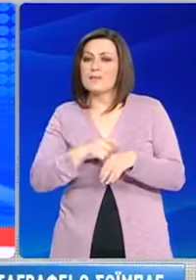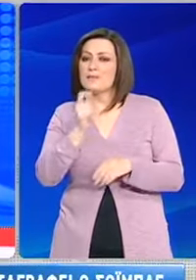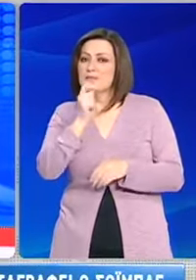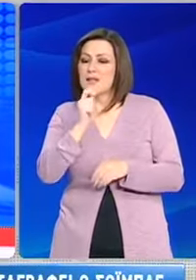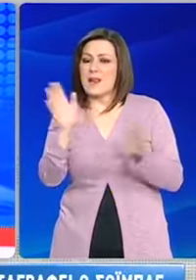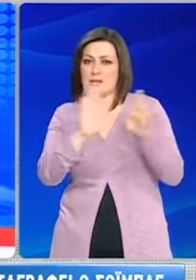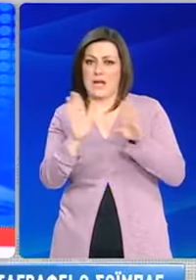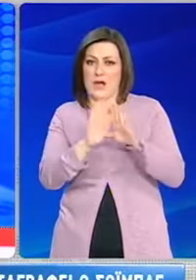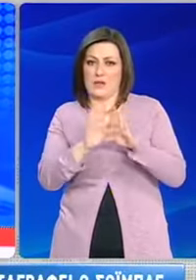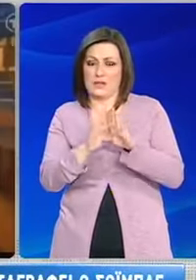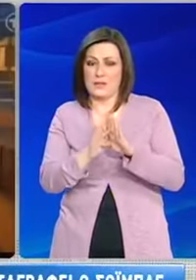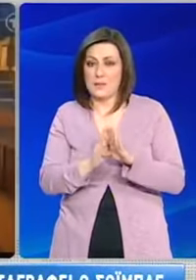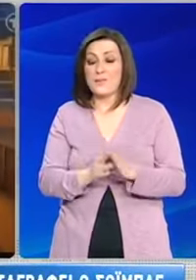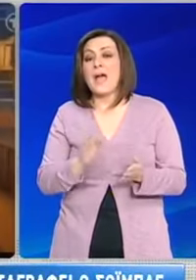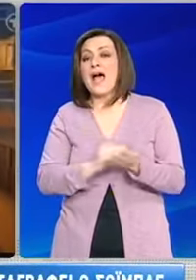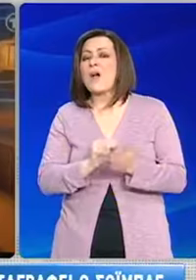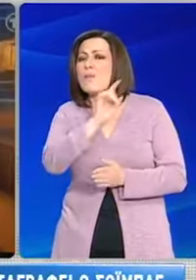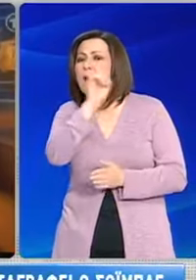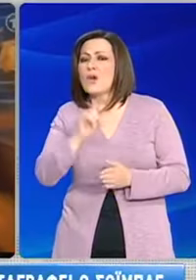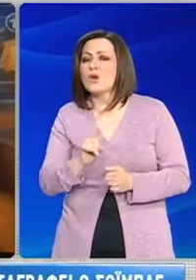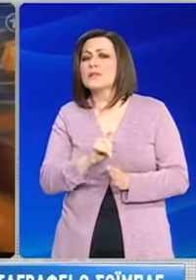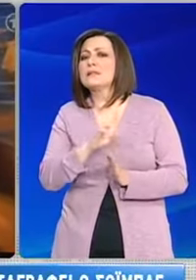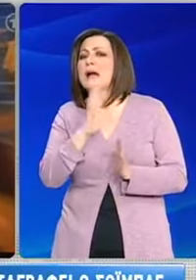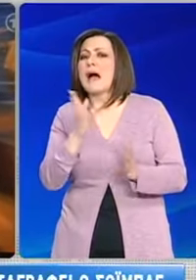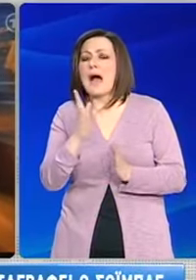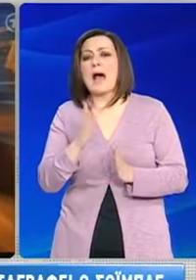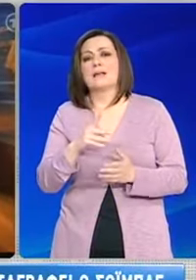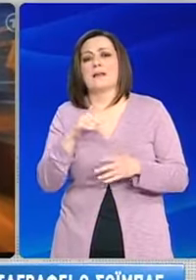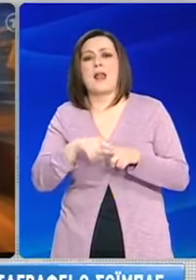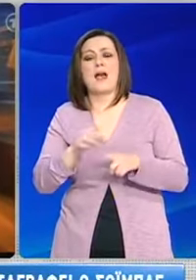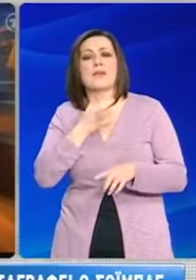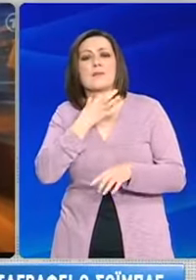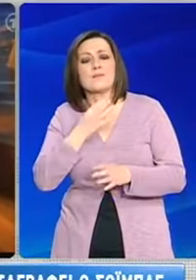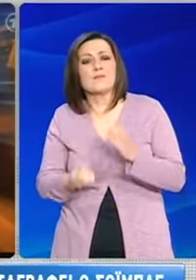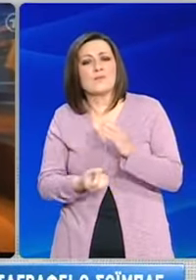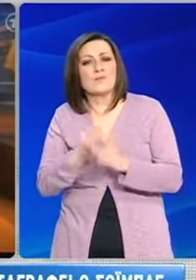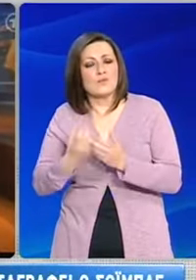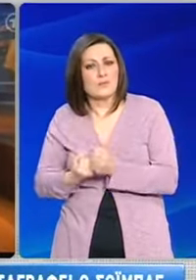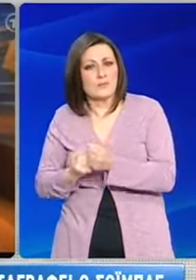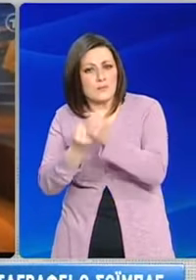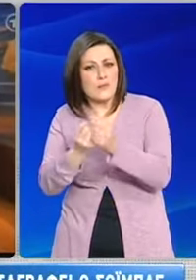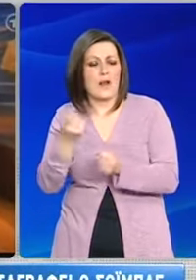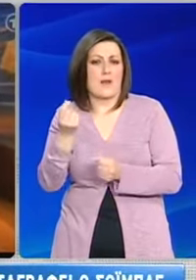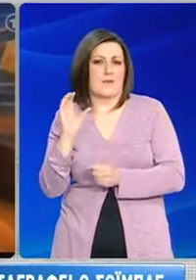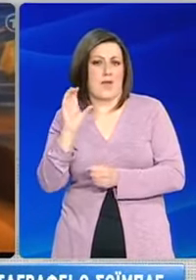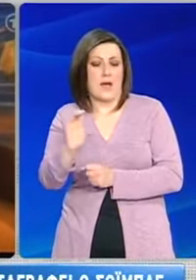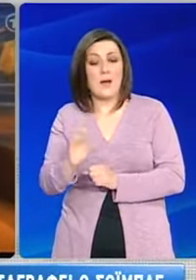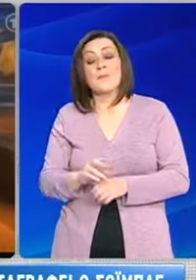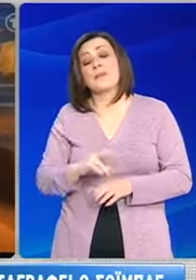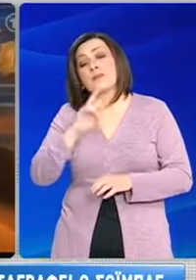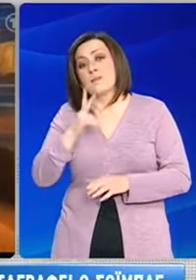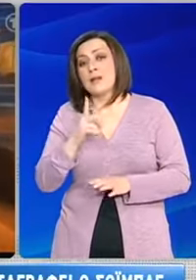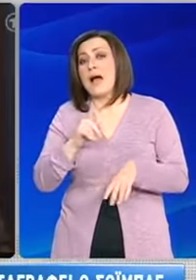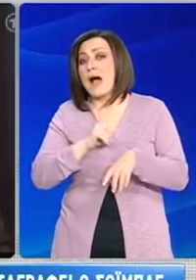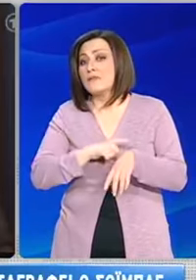τηλεόραση. Απαντώντας σε ερώτηση σχετικά με το ενδεχόμενο να δοθεί στην Ελλάδα νέο πακέτο στήριξης, ο κ. Σοίμπλε είπε ότι προς το